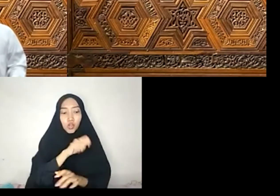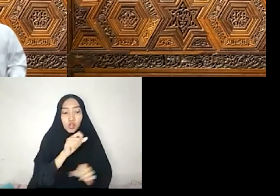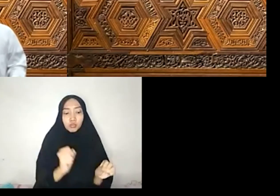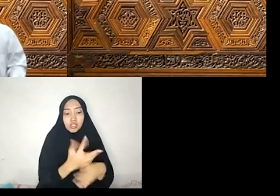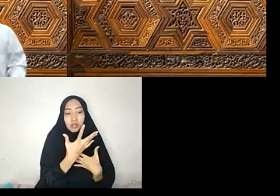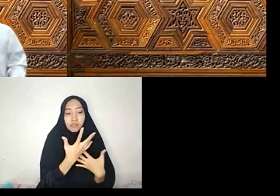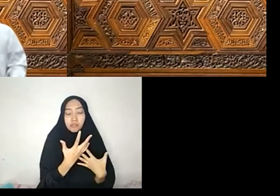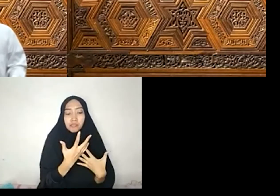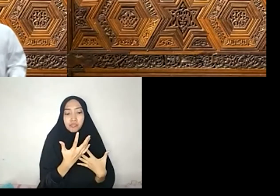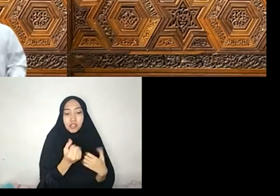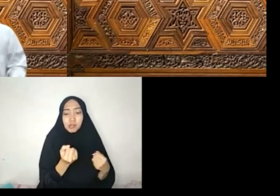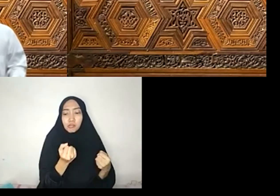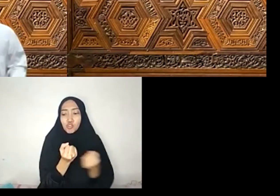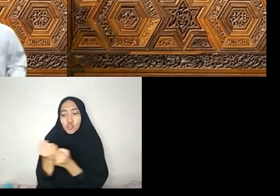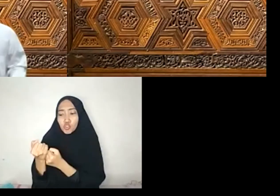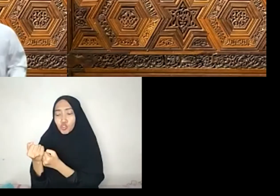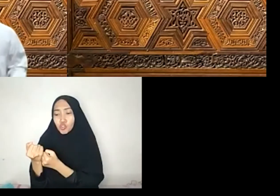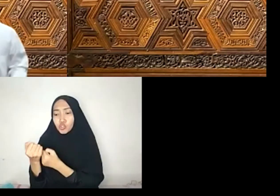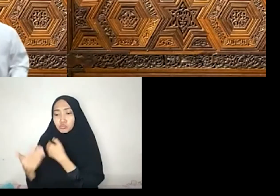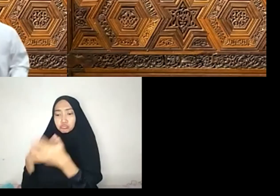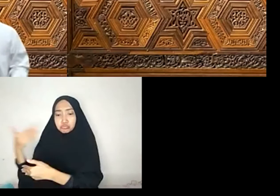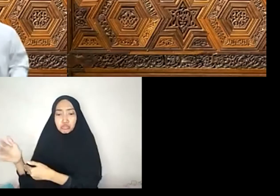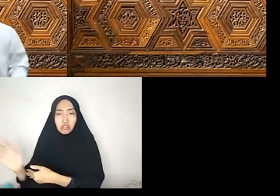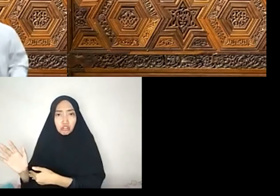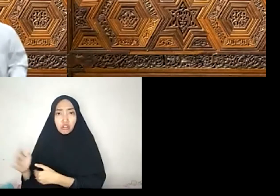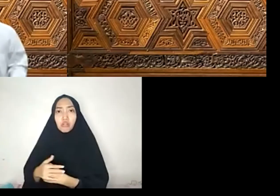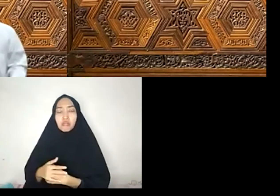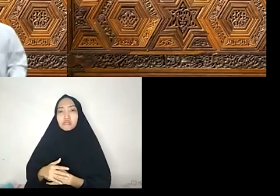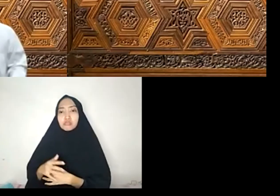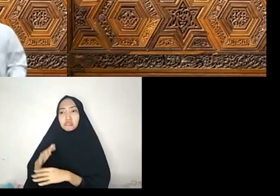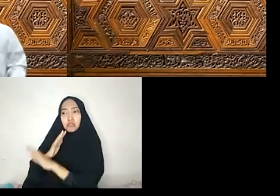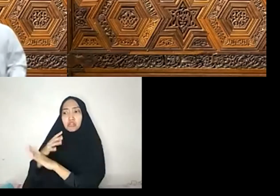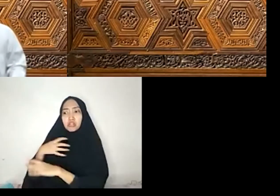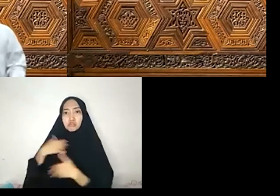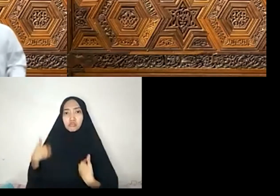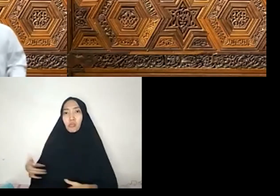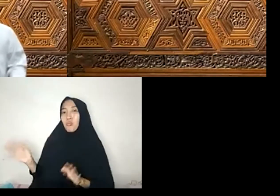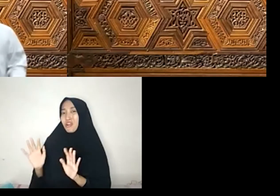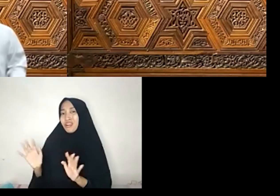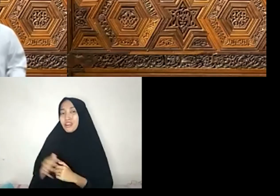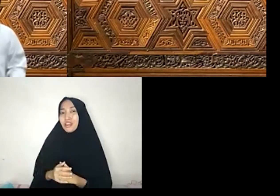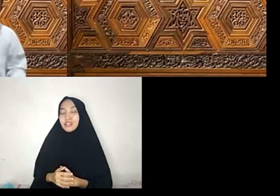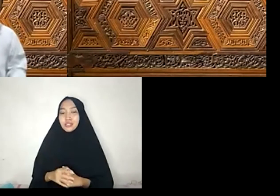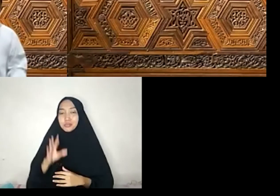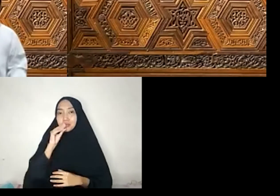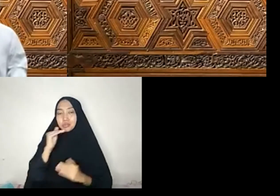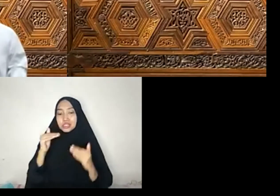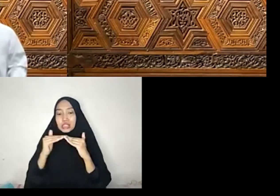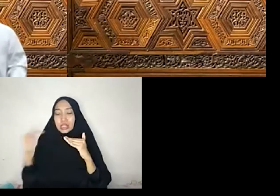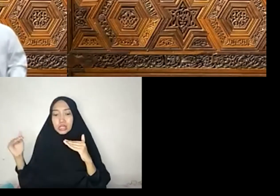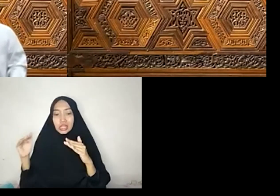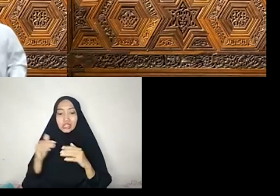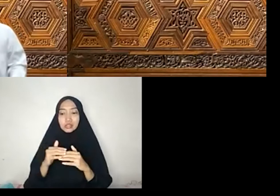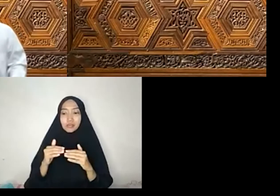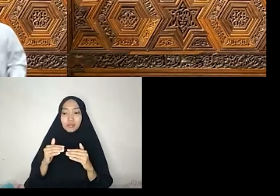Pelaksanaan Dan bahkan Anti hak asasi manusia Wacana kesetaraan Keadilan Hak asasi